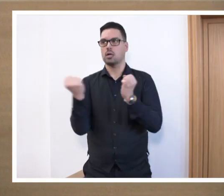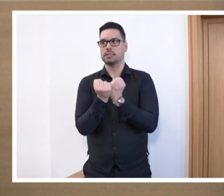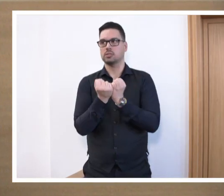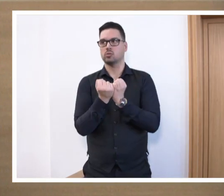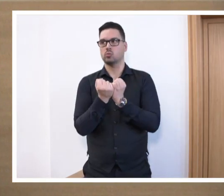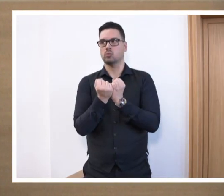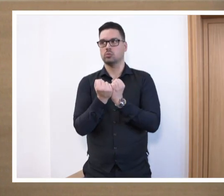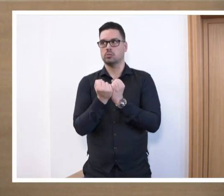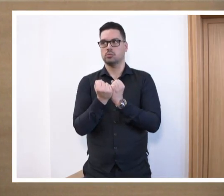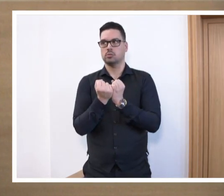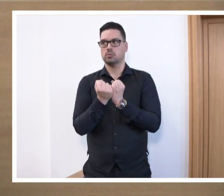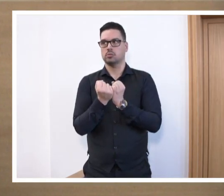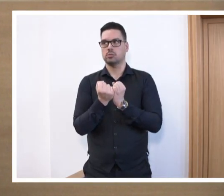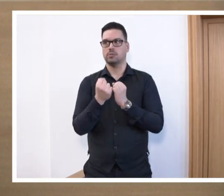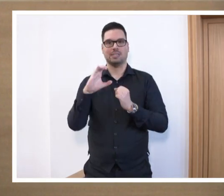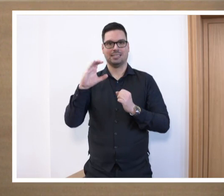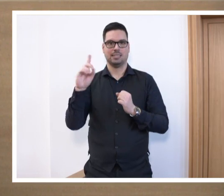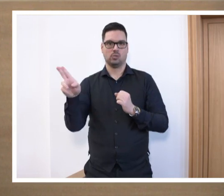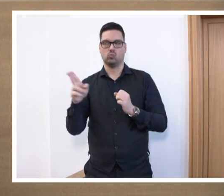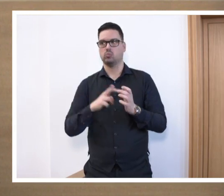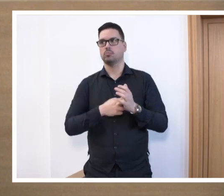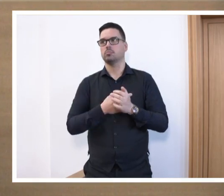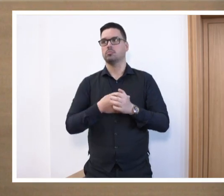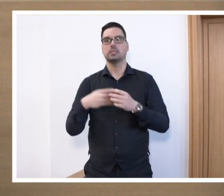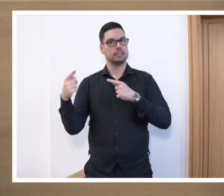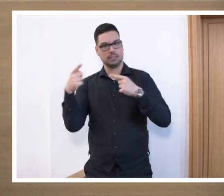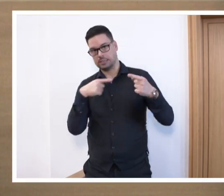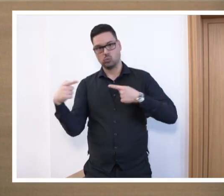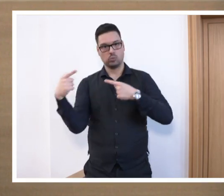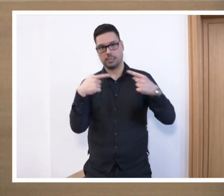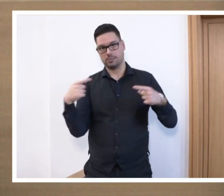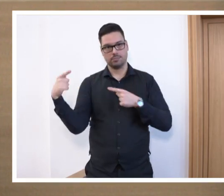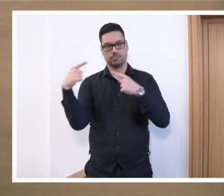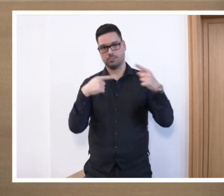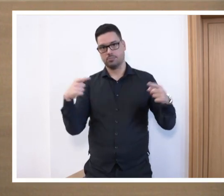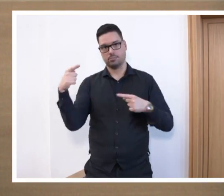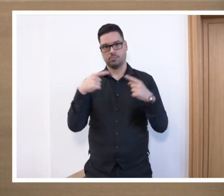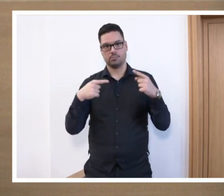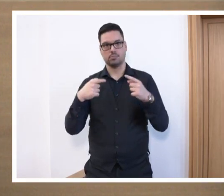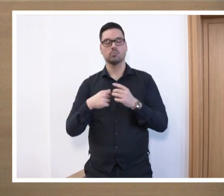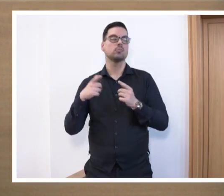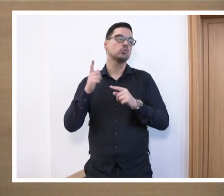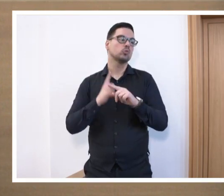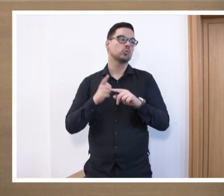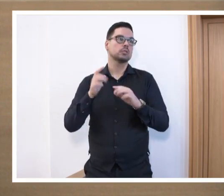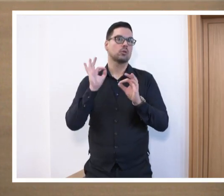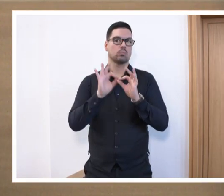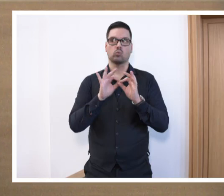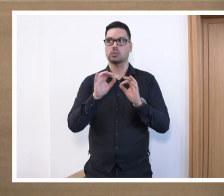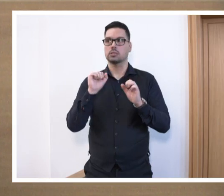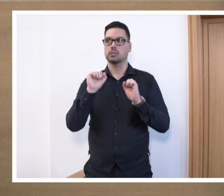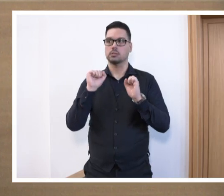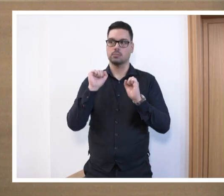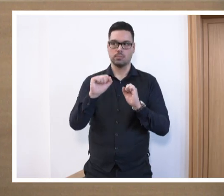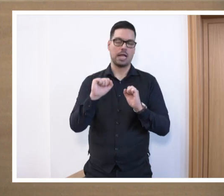kleinem Rahmen wie die CDU. Wir haben das also ausführlich diskutiert und wir sind an dem Punkt auch hängen geblieben,